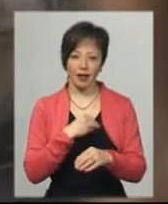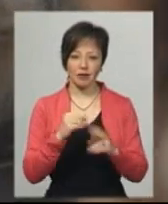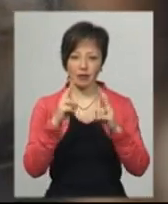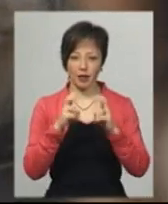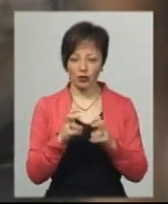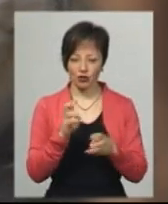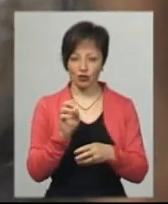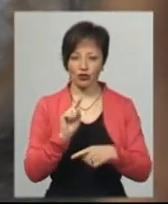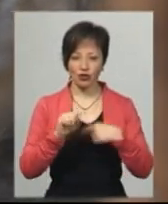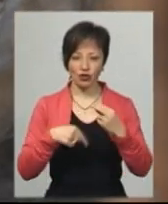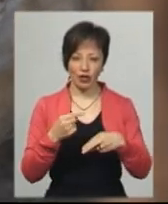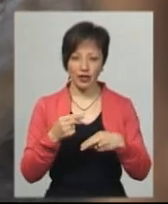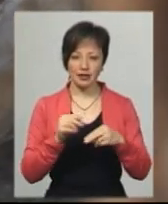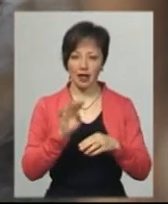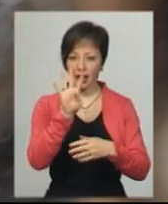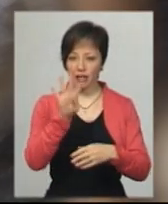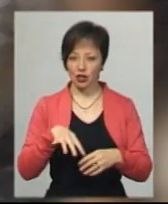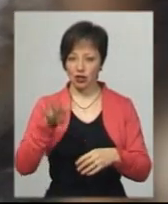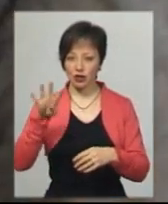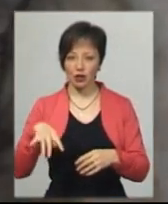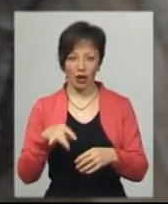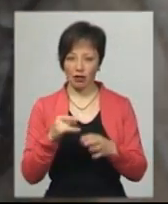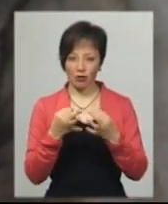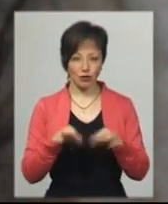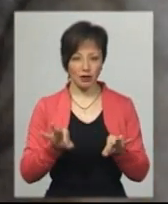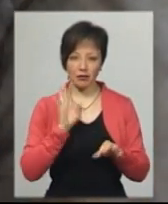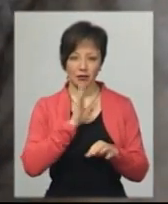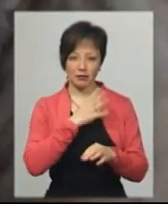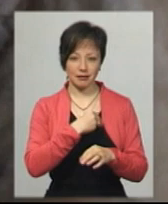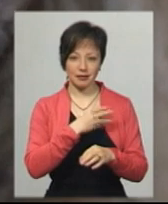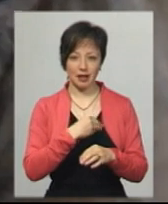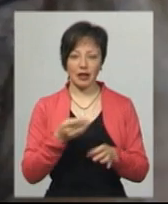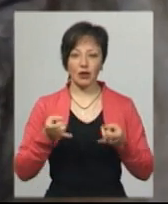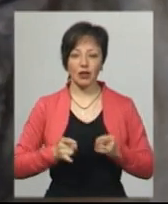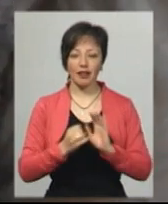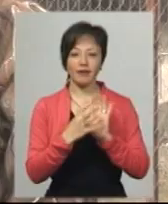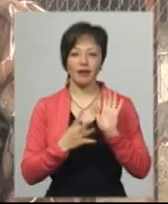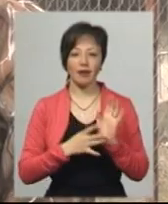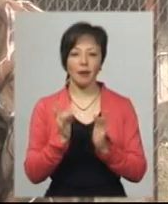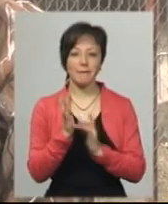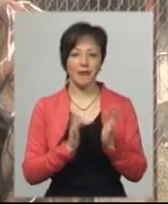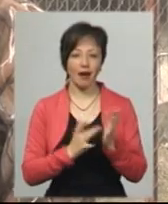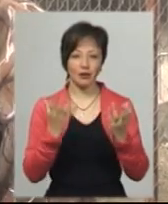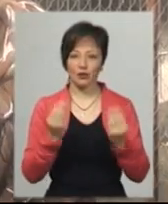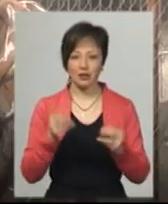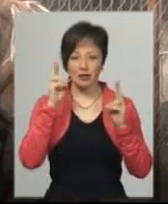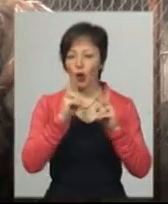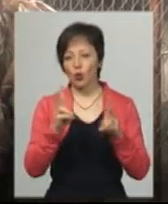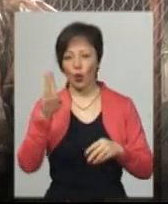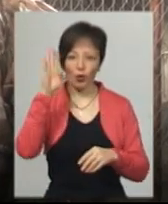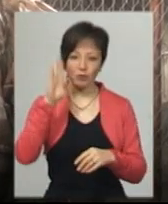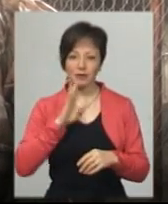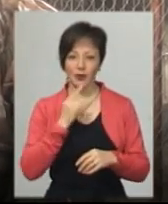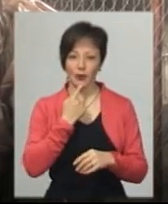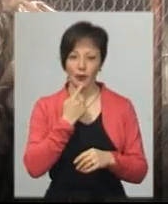решітку, бо до них не підпускає левиця. Левенята в нас народилися на Пасху 19-го. На жаль, ми зараз не можемо сказати, хто там хлопчики